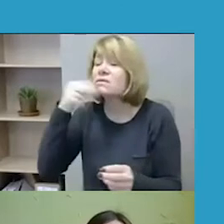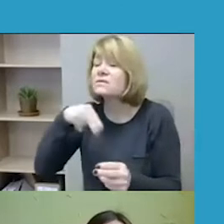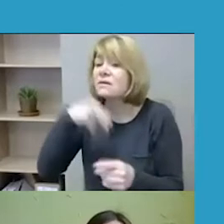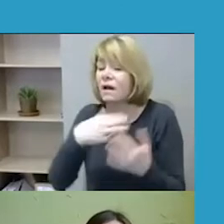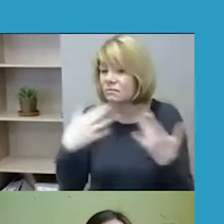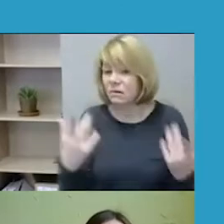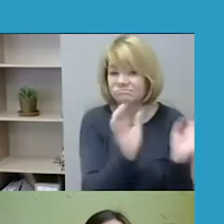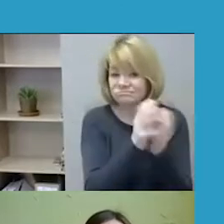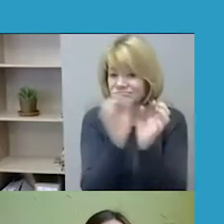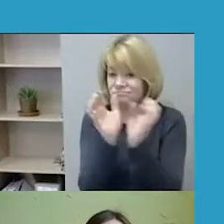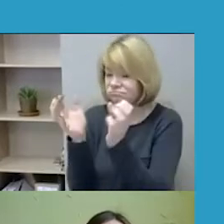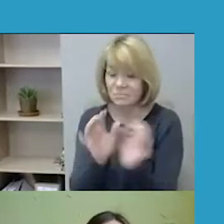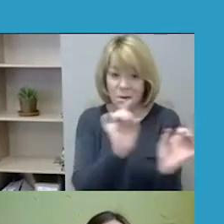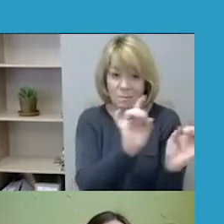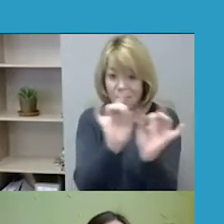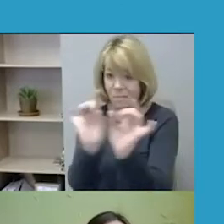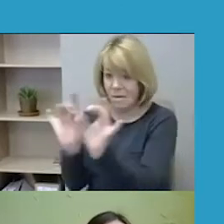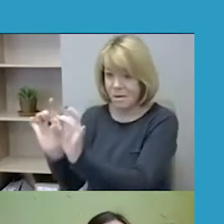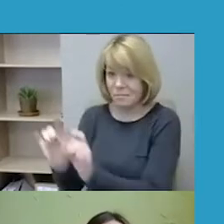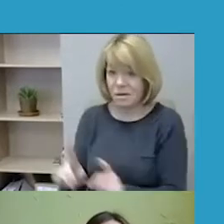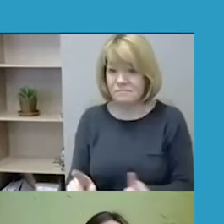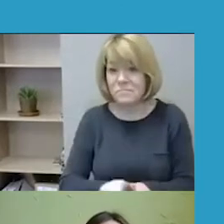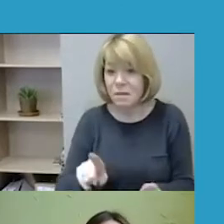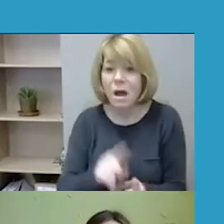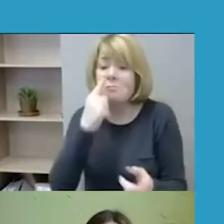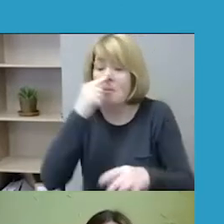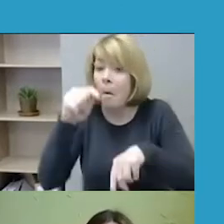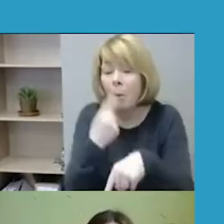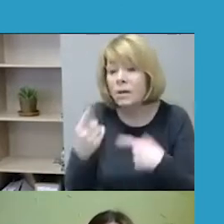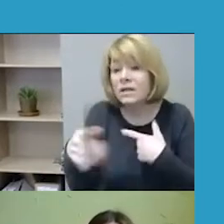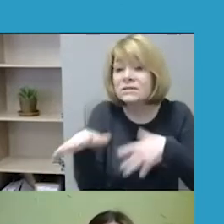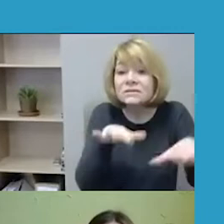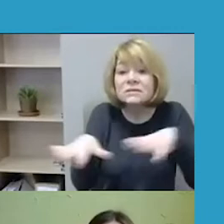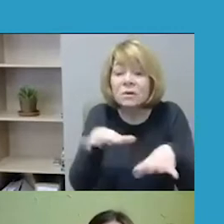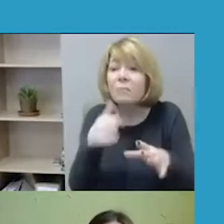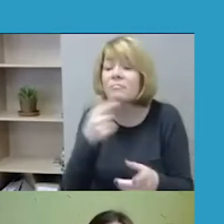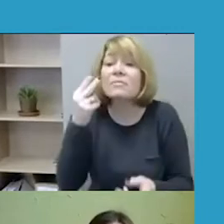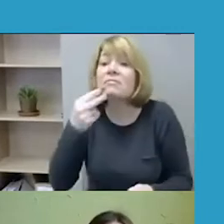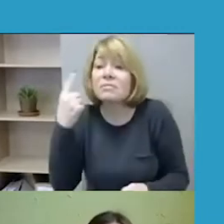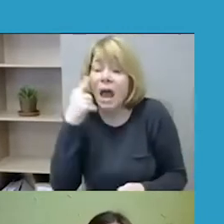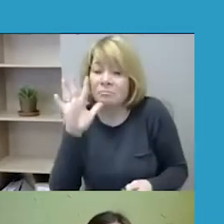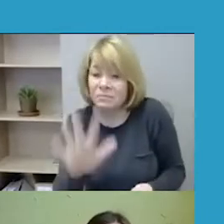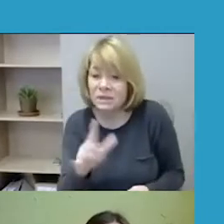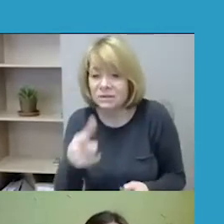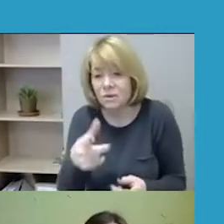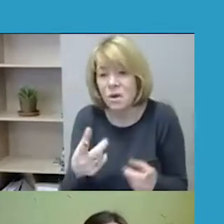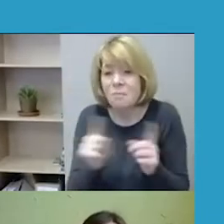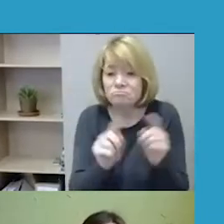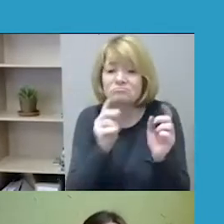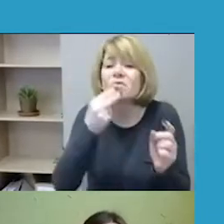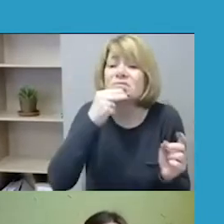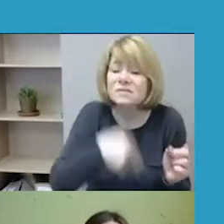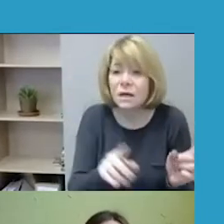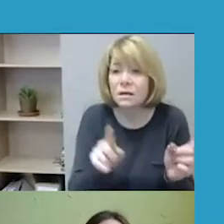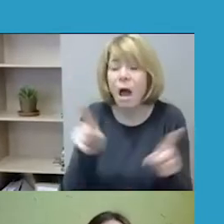tikrais atvejais skirtingai. Ir pas taiko atveju, kai nepykantos nusikaltimai apskritai kvalifikuojame tik kaip piešosios